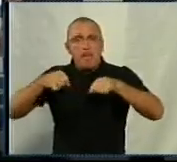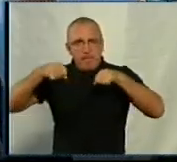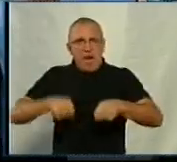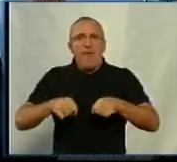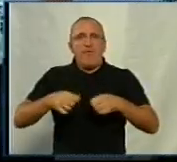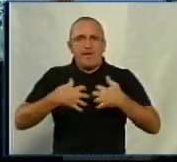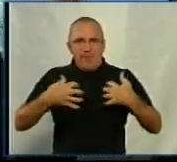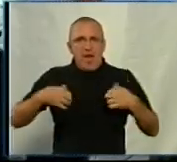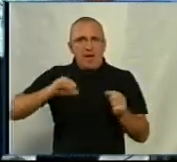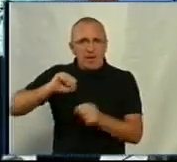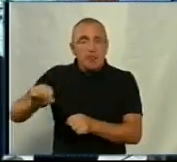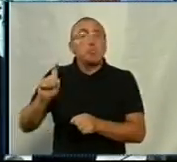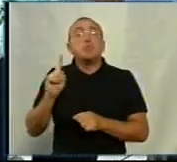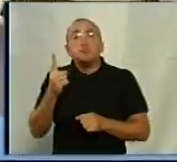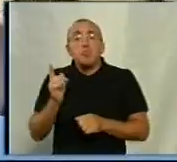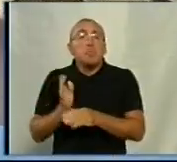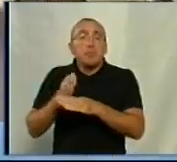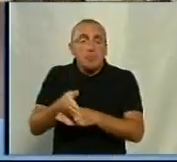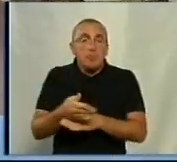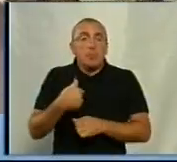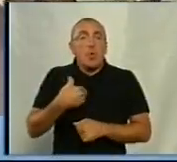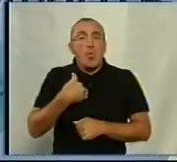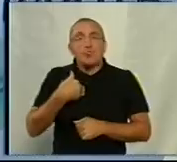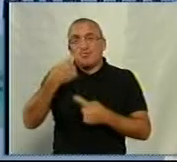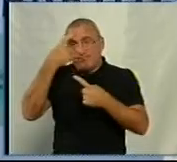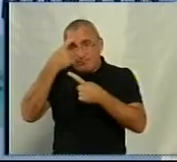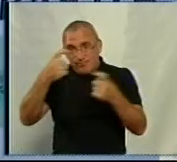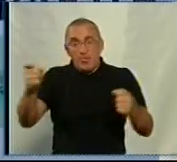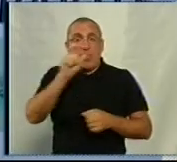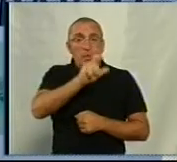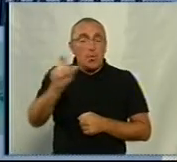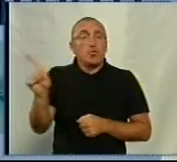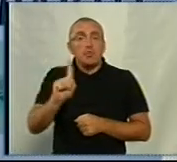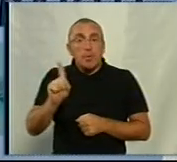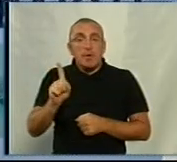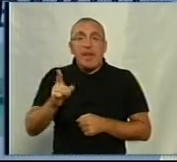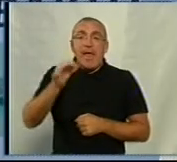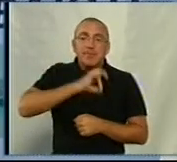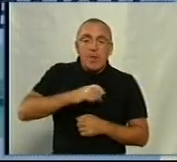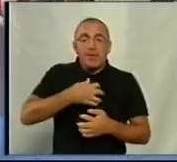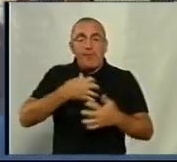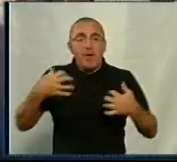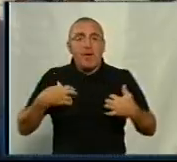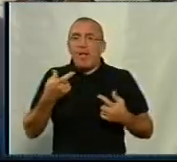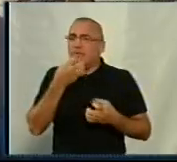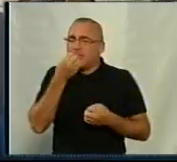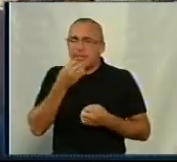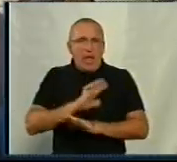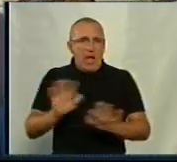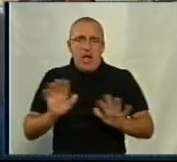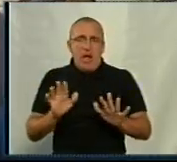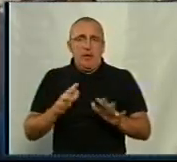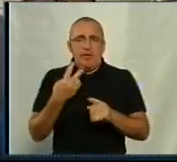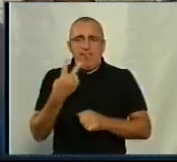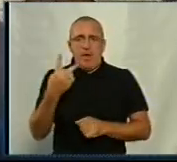Олена Коверга розповідає, чому прийшла. Я хочу донести до суспільства, що експлуатувати тварин – це негарно в нашому